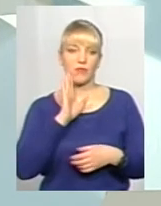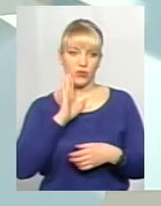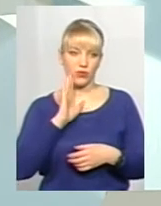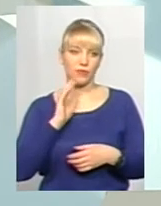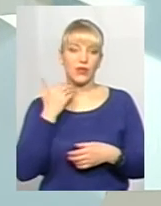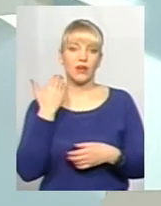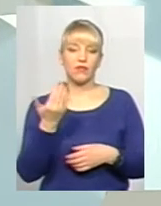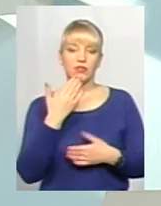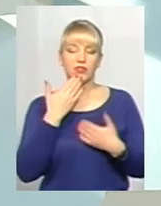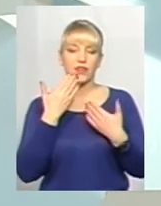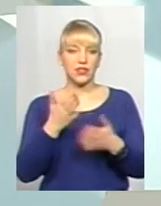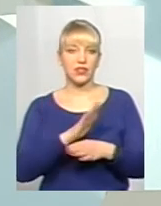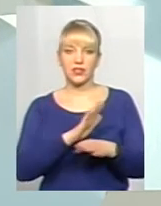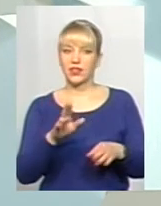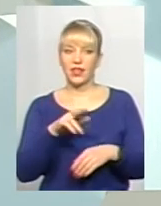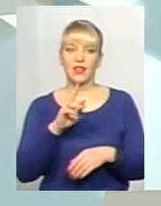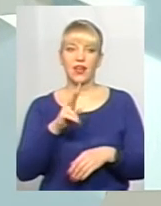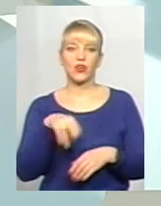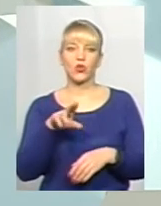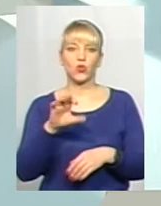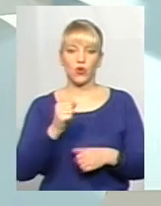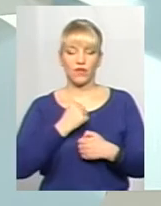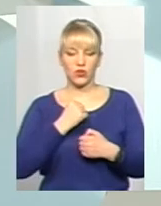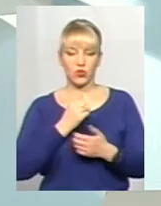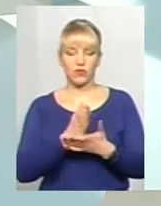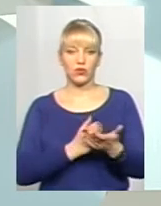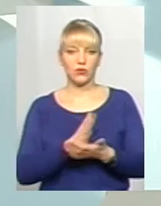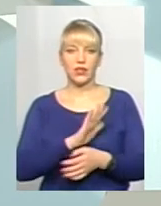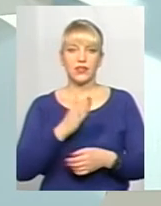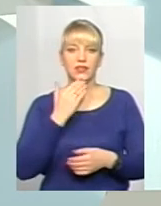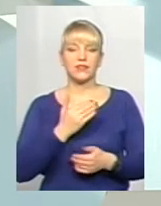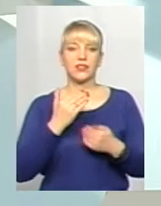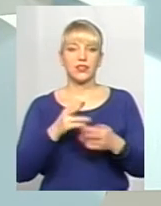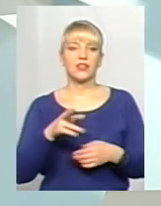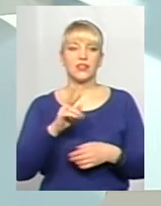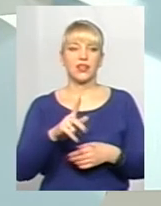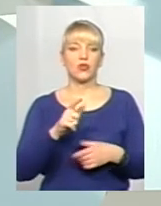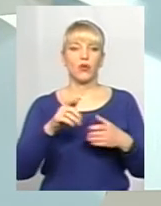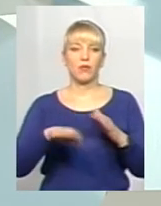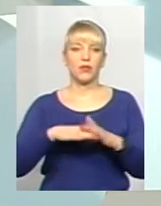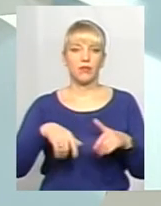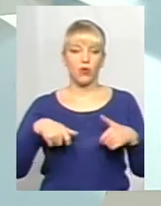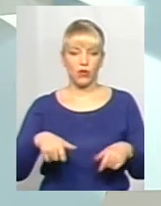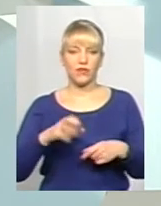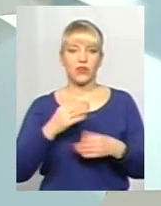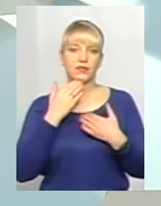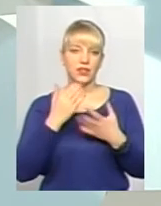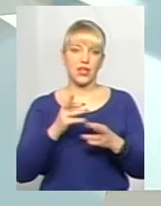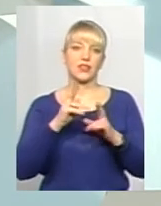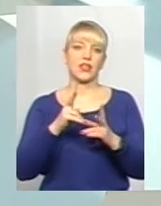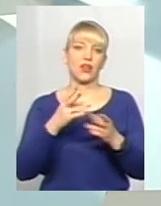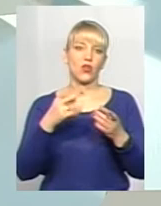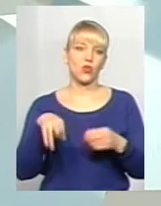звертаються вже не до військовослужбовця, не звертаються як до підполковника, а звертаються просто як